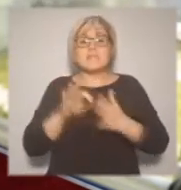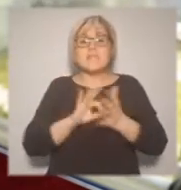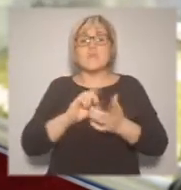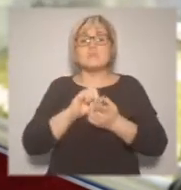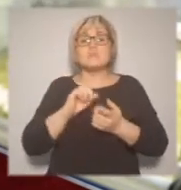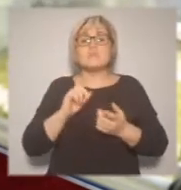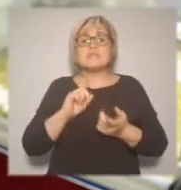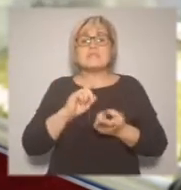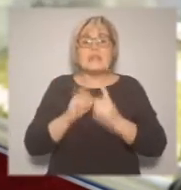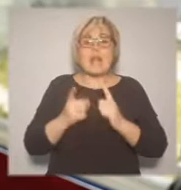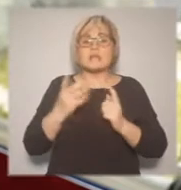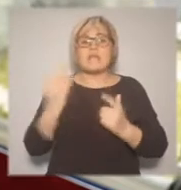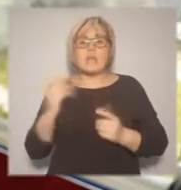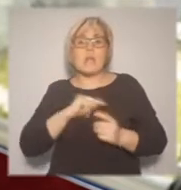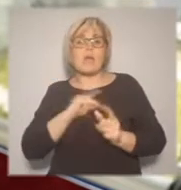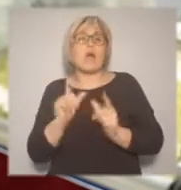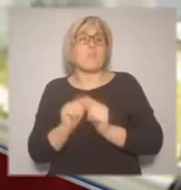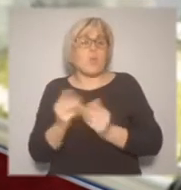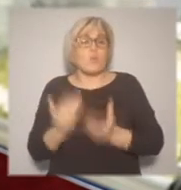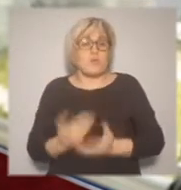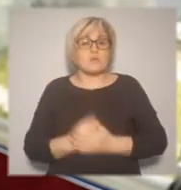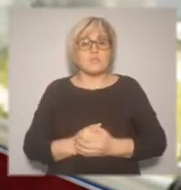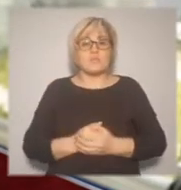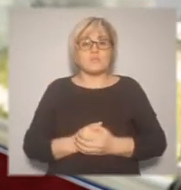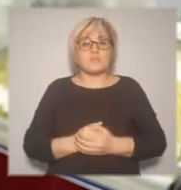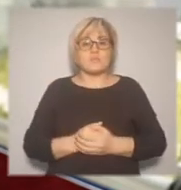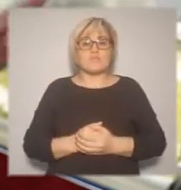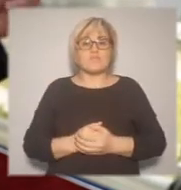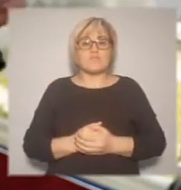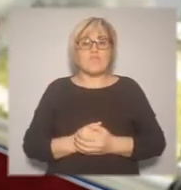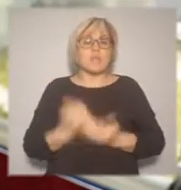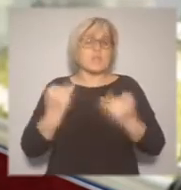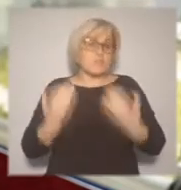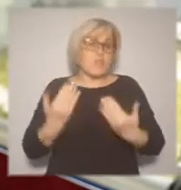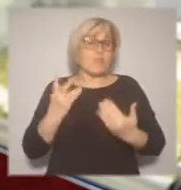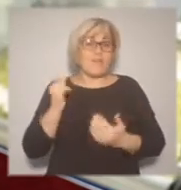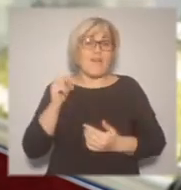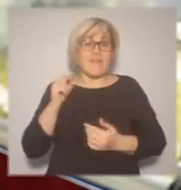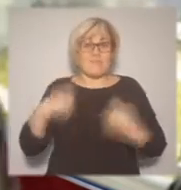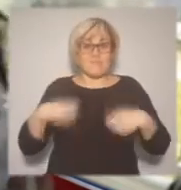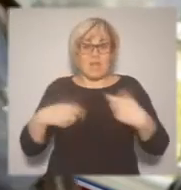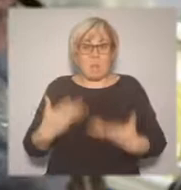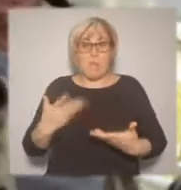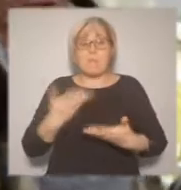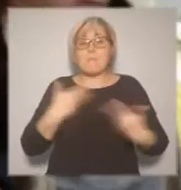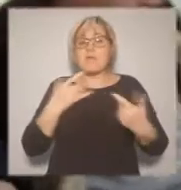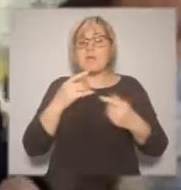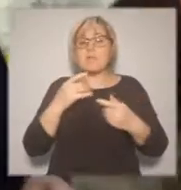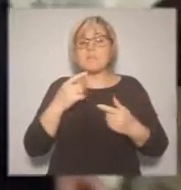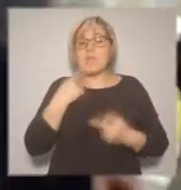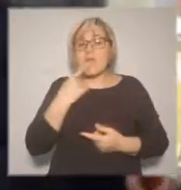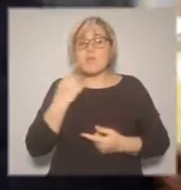образом мы получили выход на город Ханты-Мансийск, на потребителей Ханты-Мансийска. И сегодня на ярмарке мы говорим, что